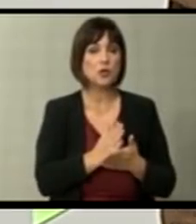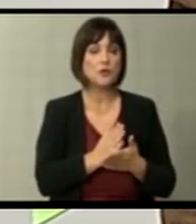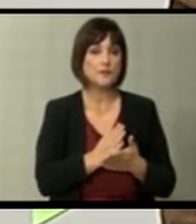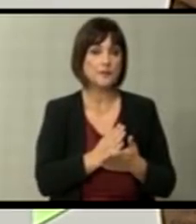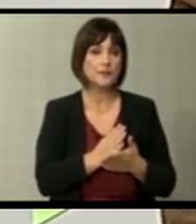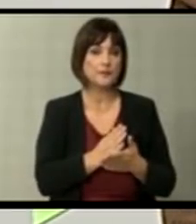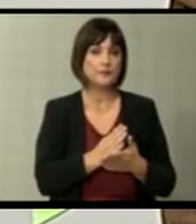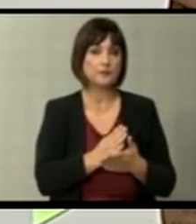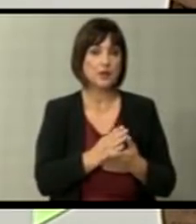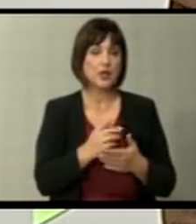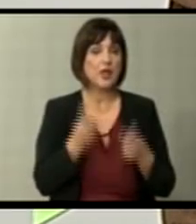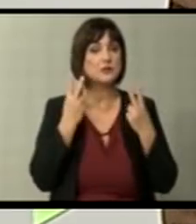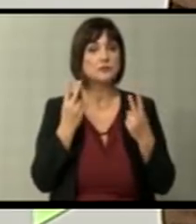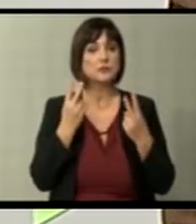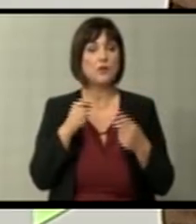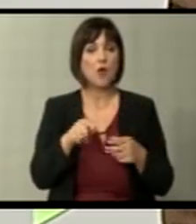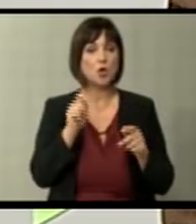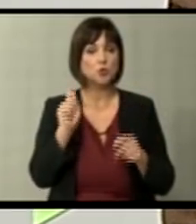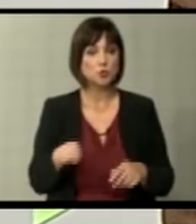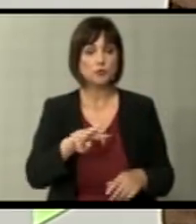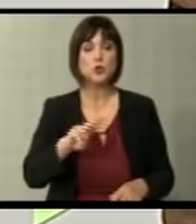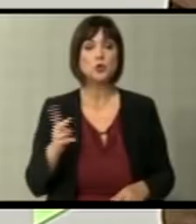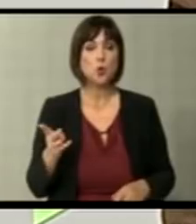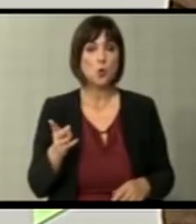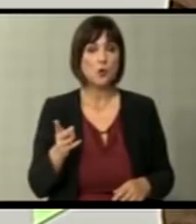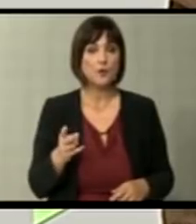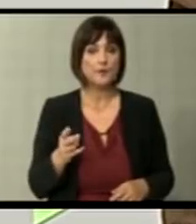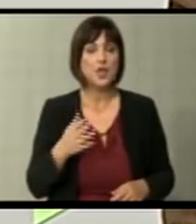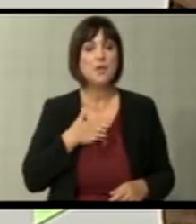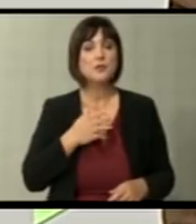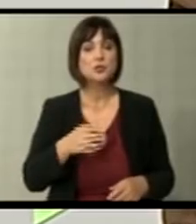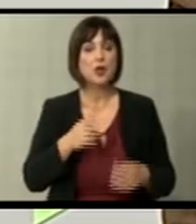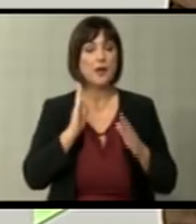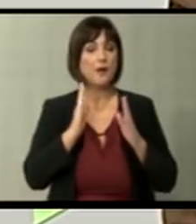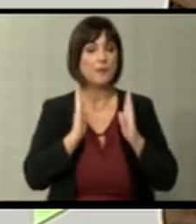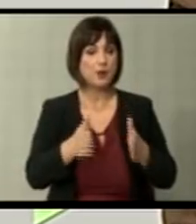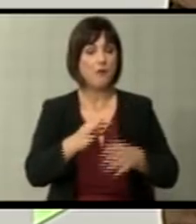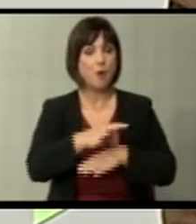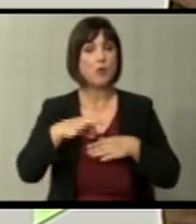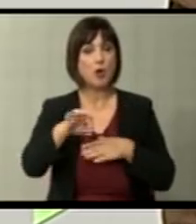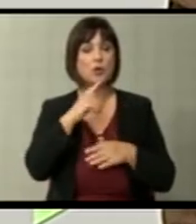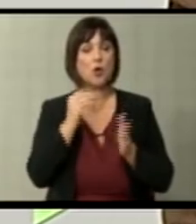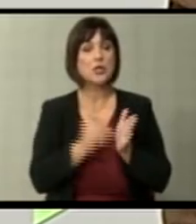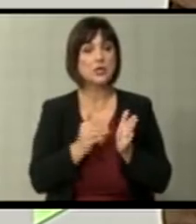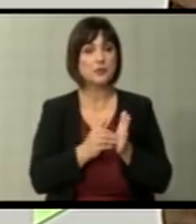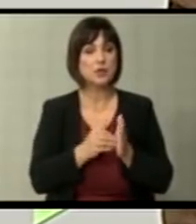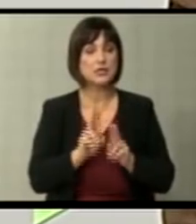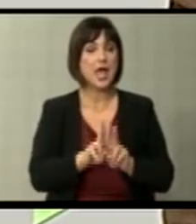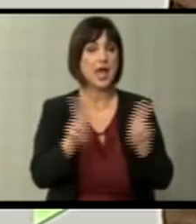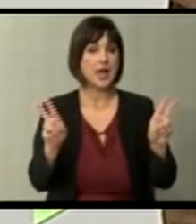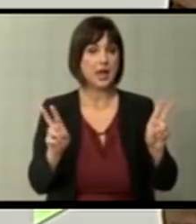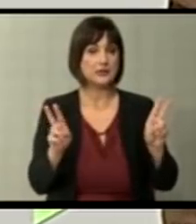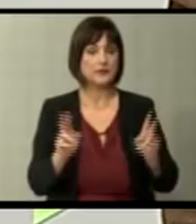најпримерно судство и така натаму. имаше инфраструктурни проекти кои што требаше да се развијат.